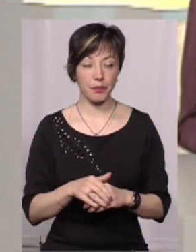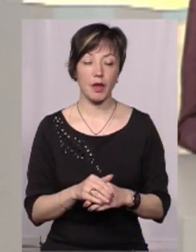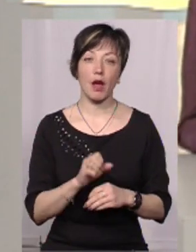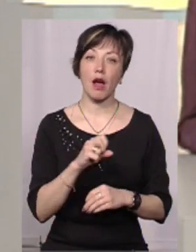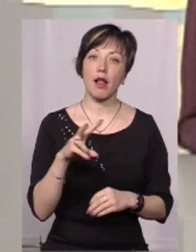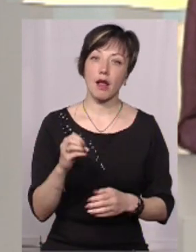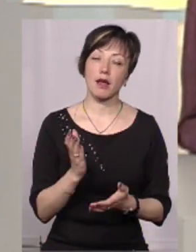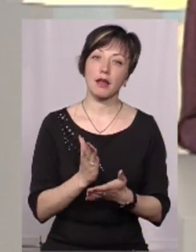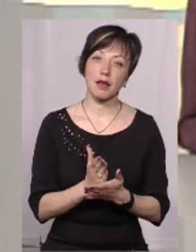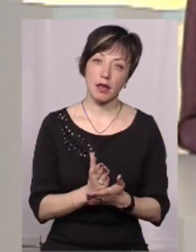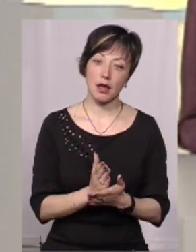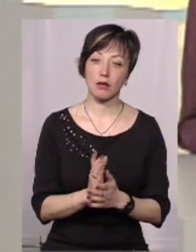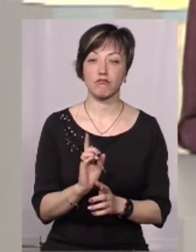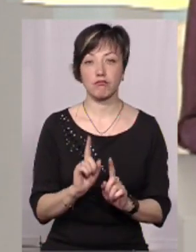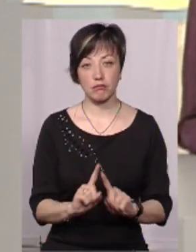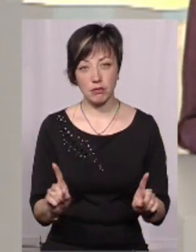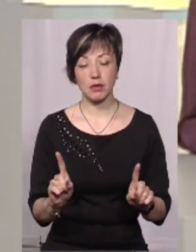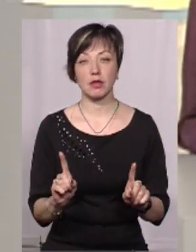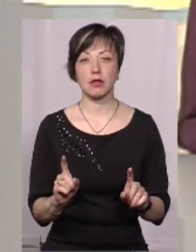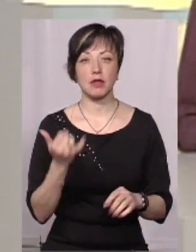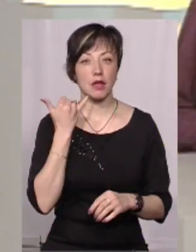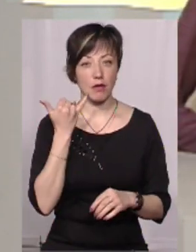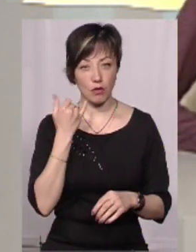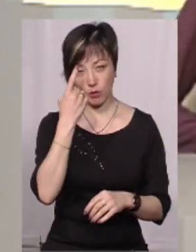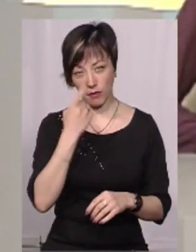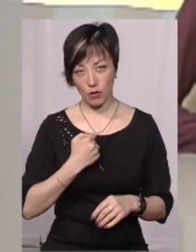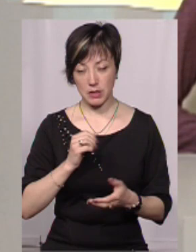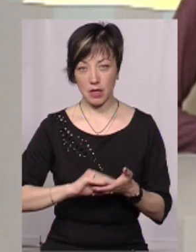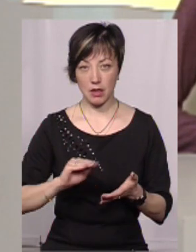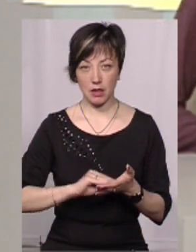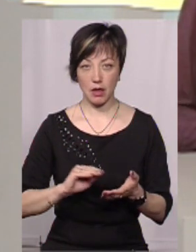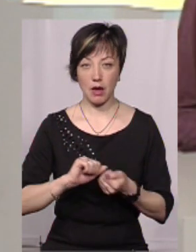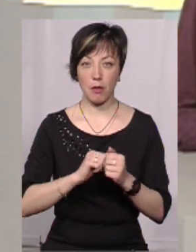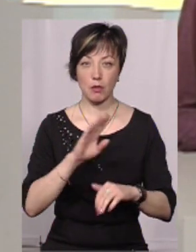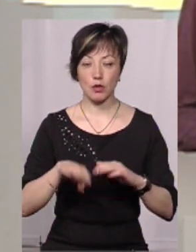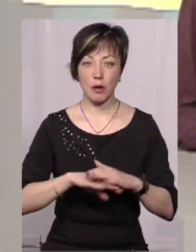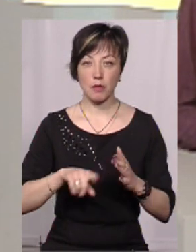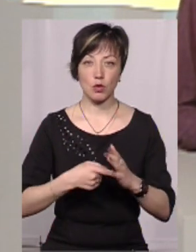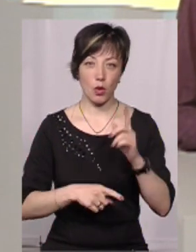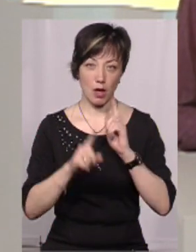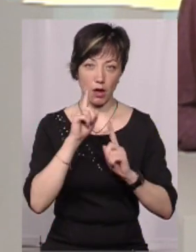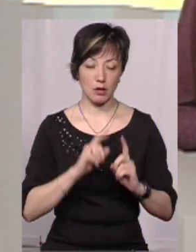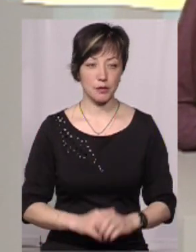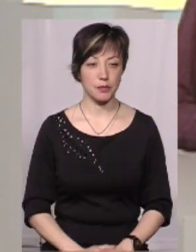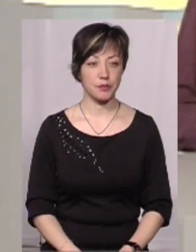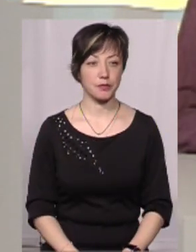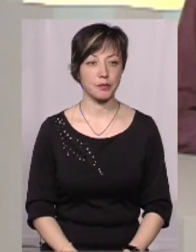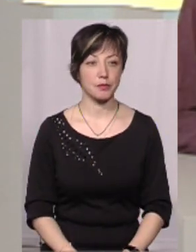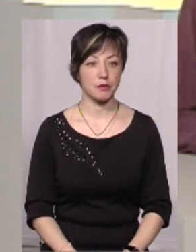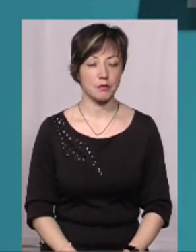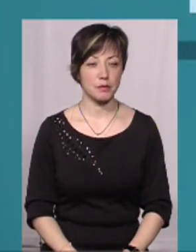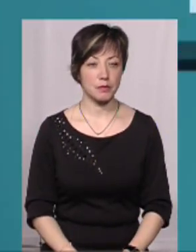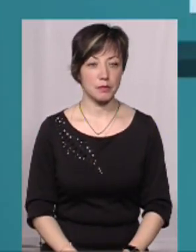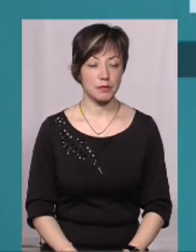Про те є, але і про них телефоном повідомив секретар Кам'янець-Подільської міської ради Дмитро Васильянов.